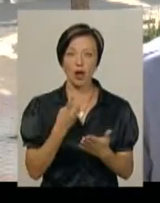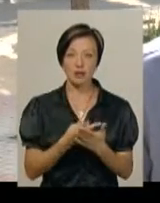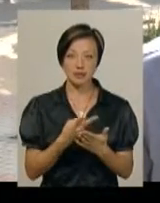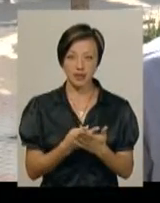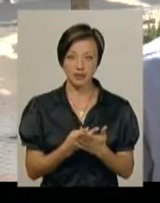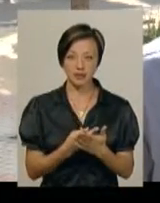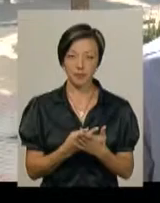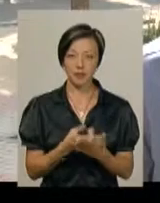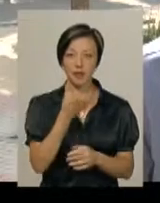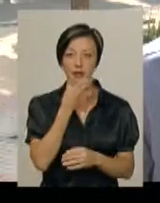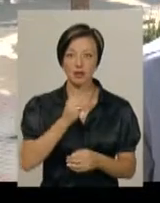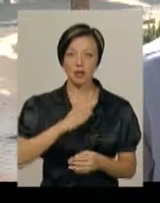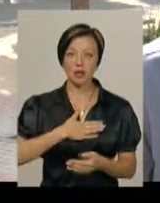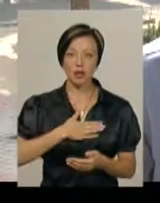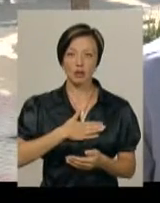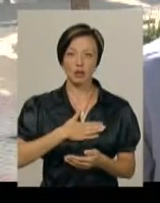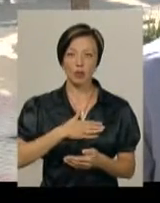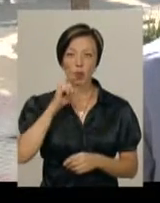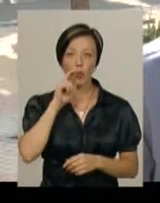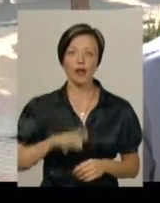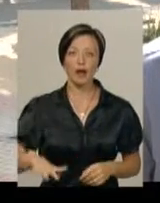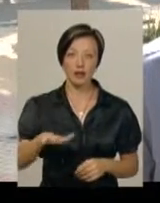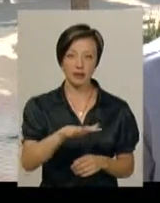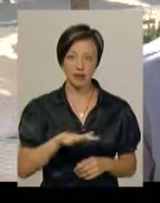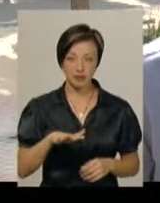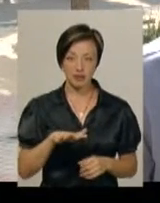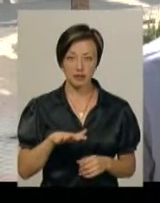красу нашої України,